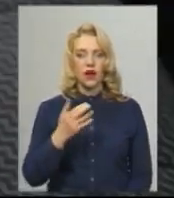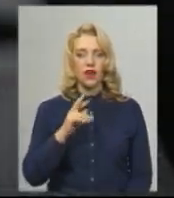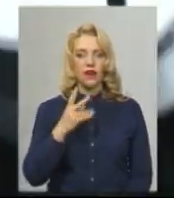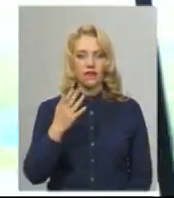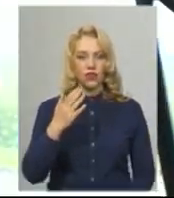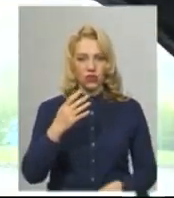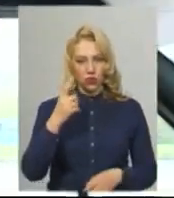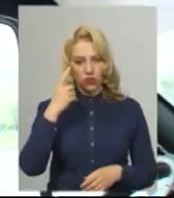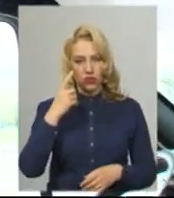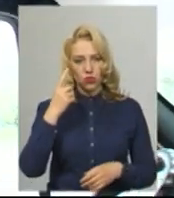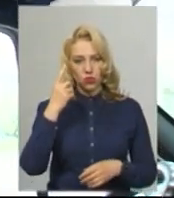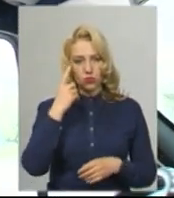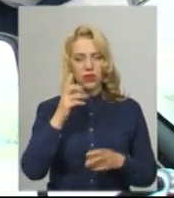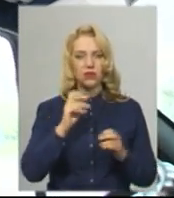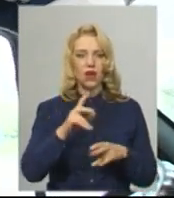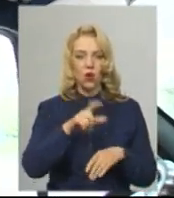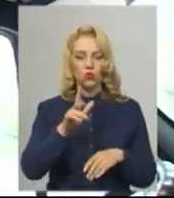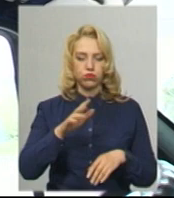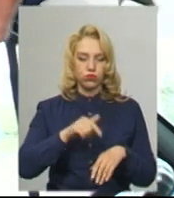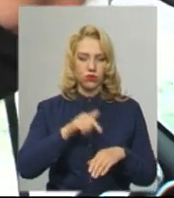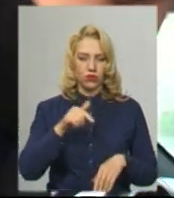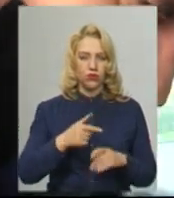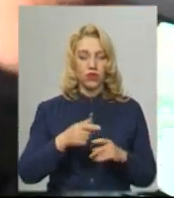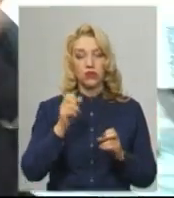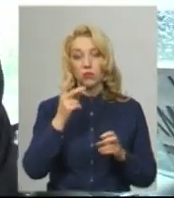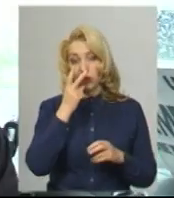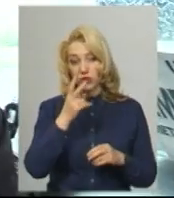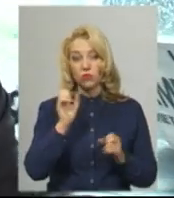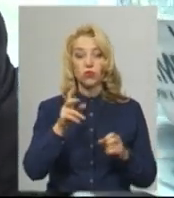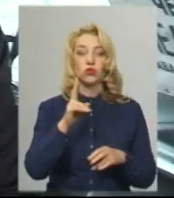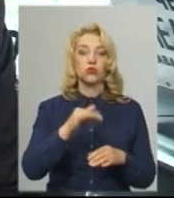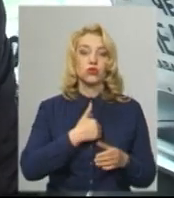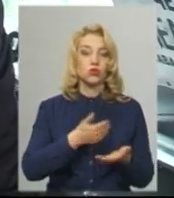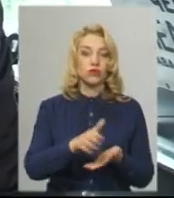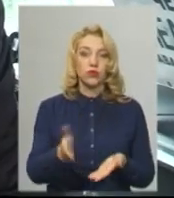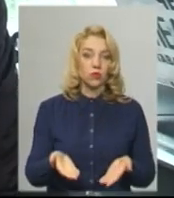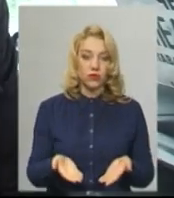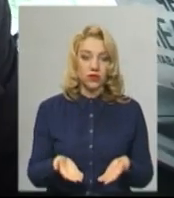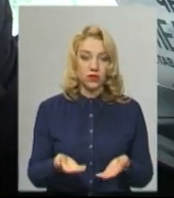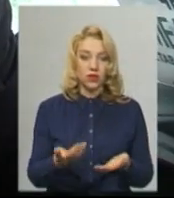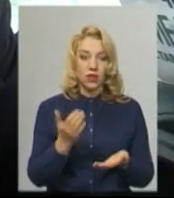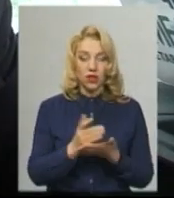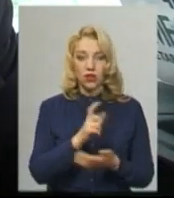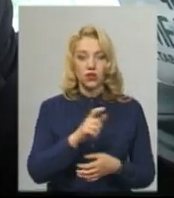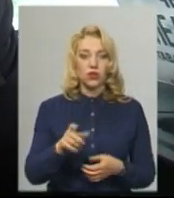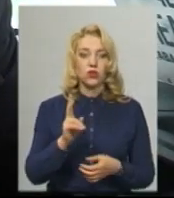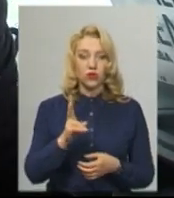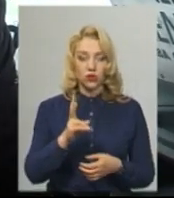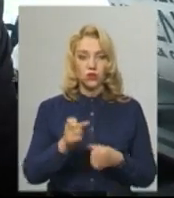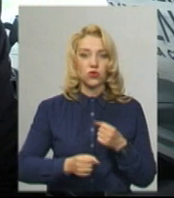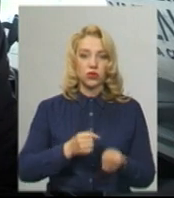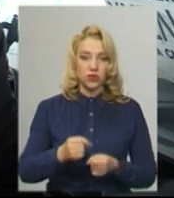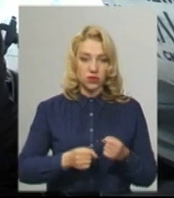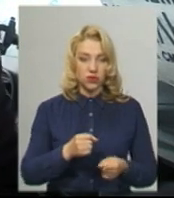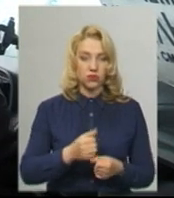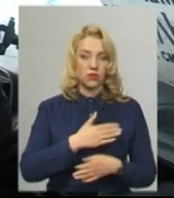на це реагувати? – Ну, там бачите, може такі будуть чудовися відмовляти, а знаєте, все одно такі будуть люди, що їдуть, все одно таки докажуть, що не